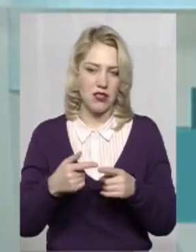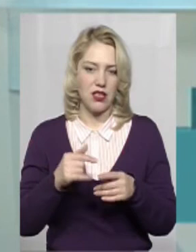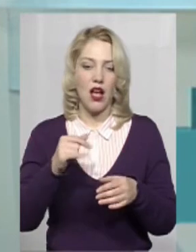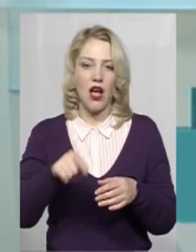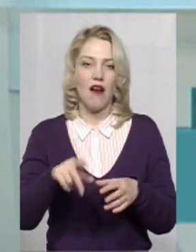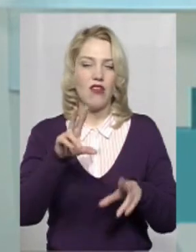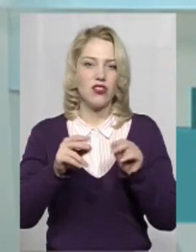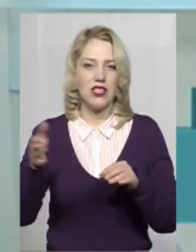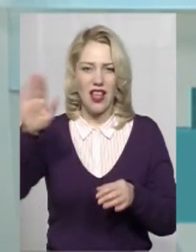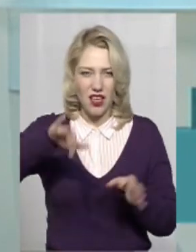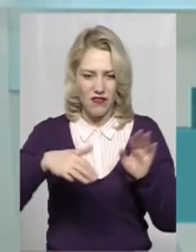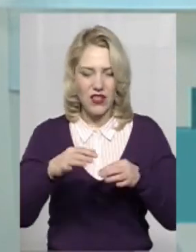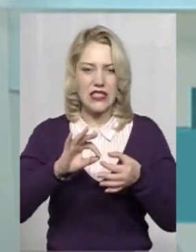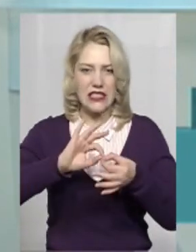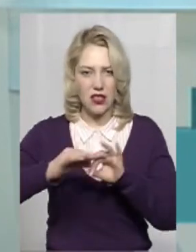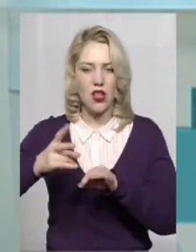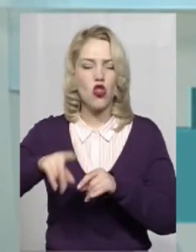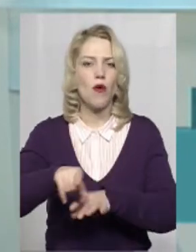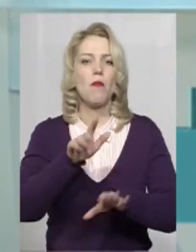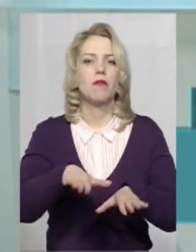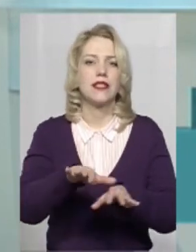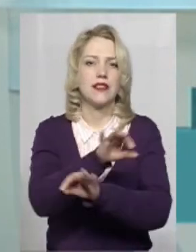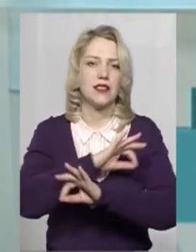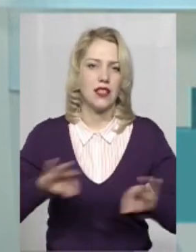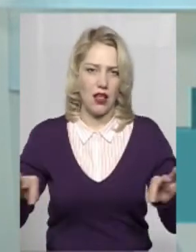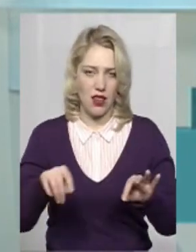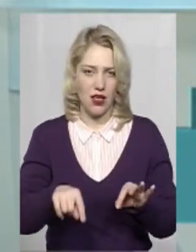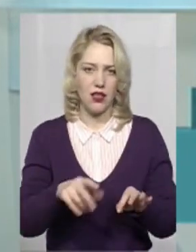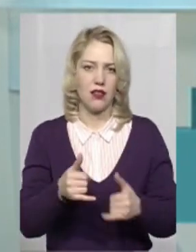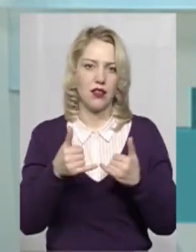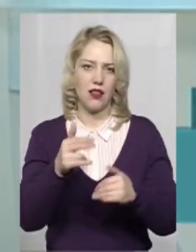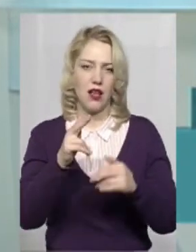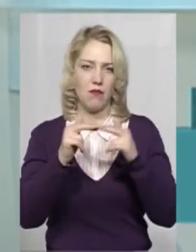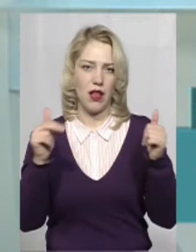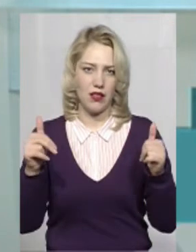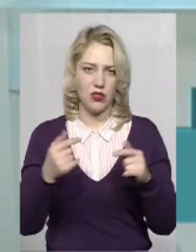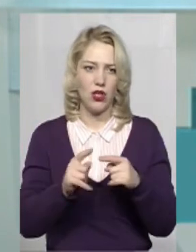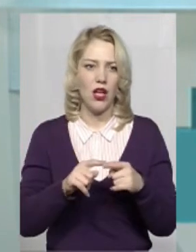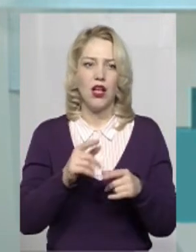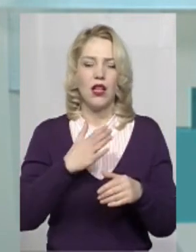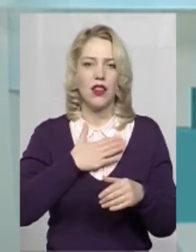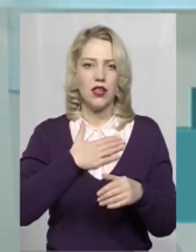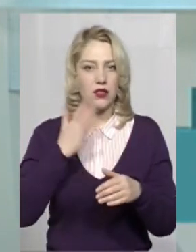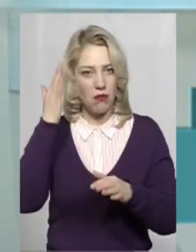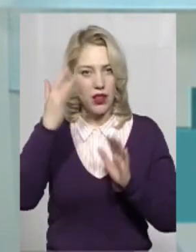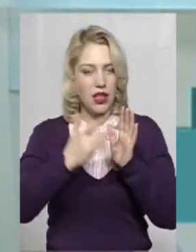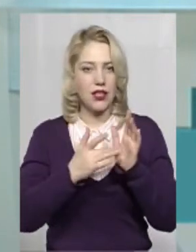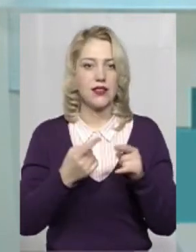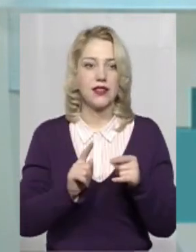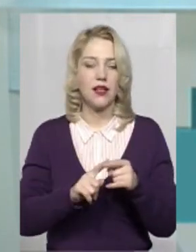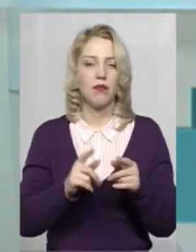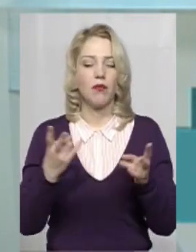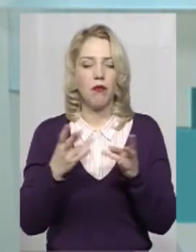ідеального підходу для такого спортивного комплексу. Бо наше ж мріє не просто там побудувати палац спорту. Це має бути